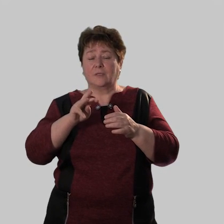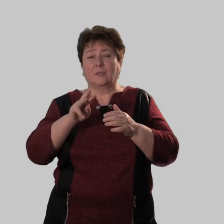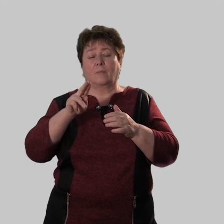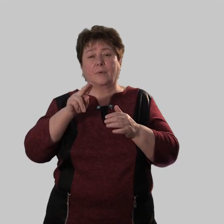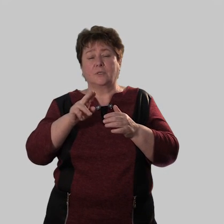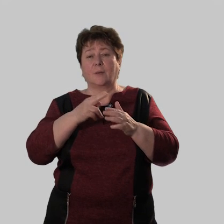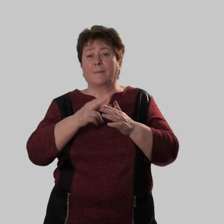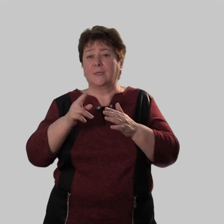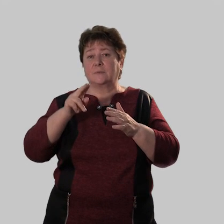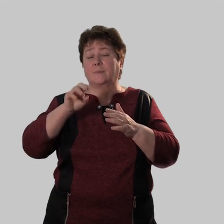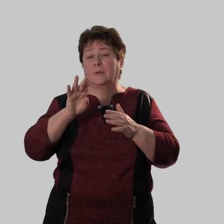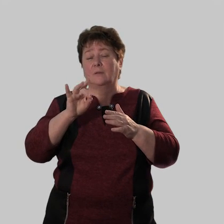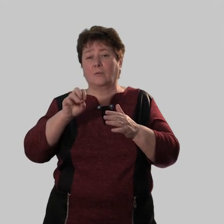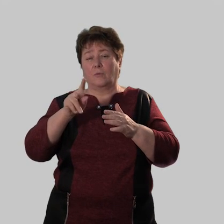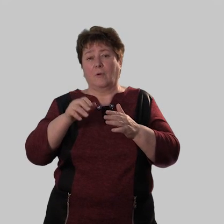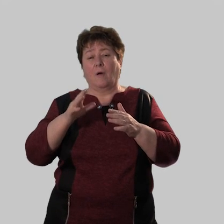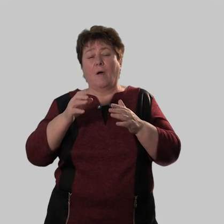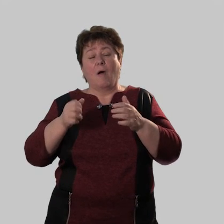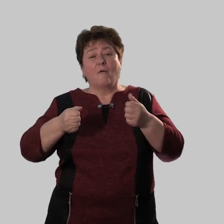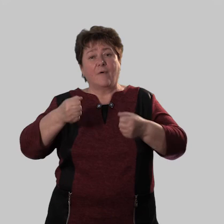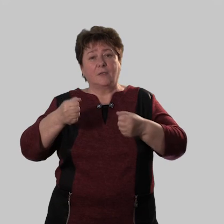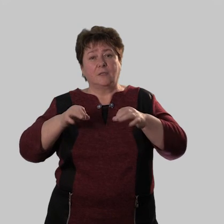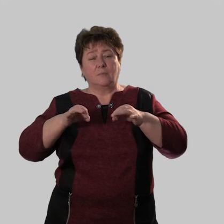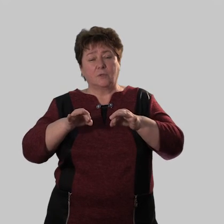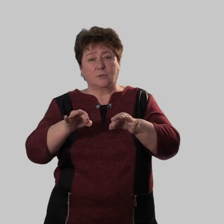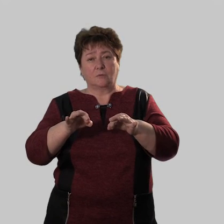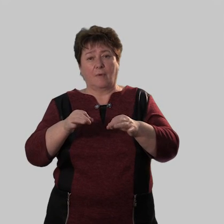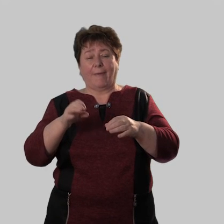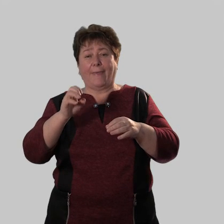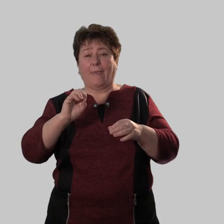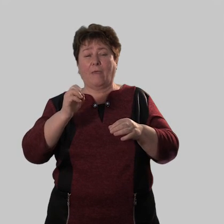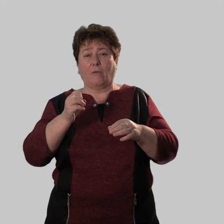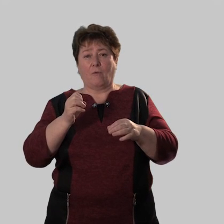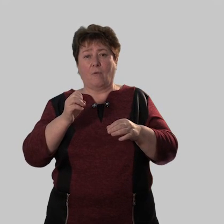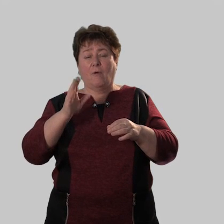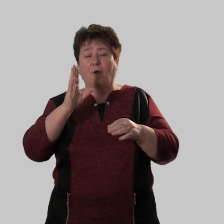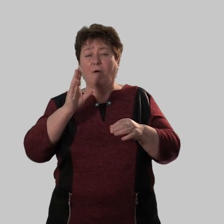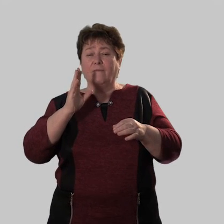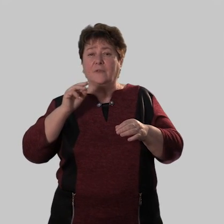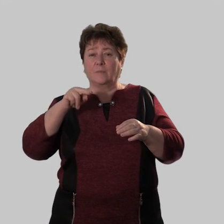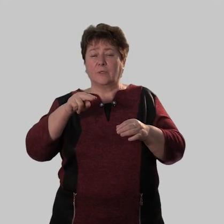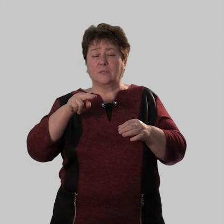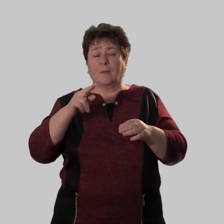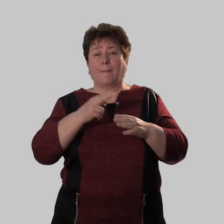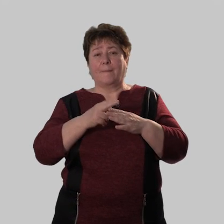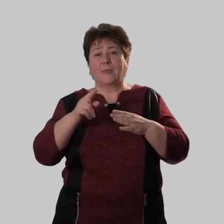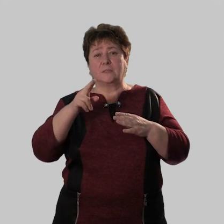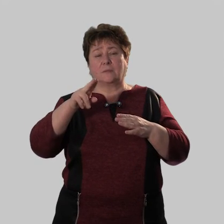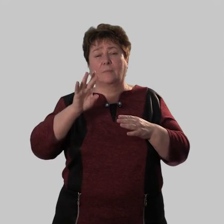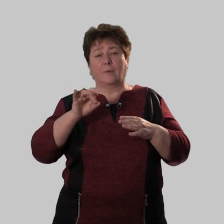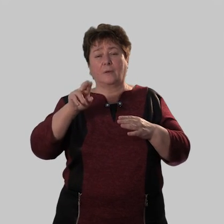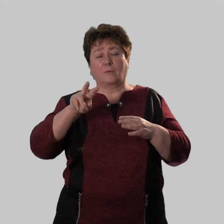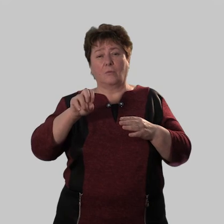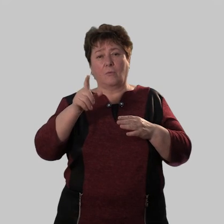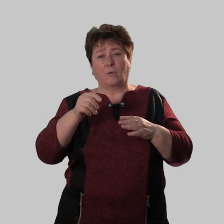падеже без предлога. Например, водить машину. Её. Винительный падеж без